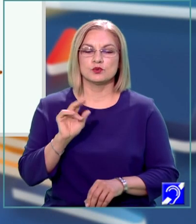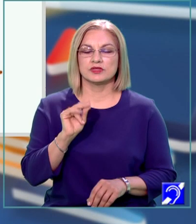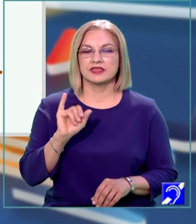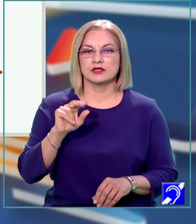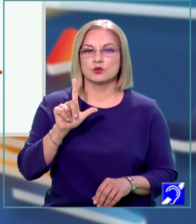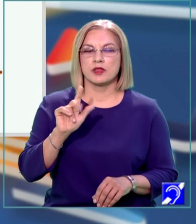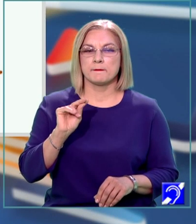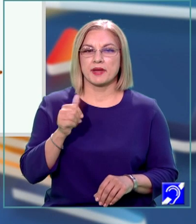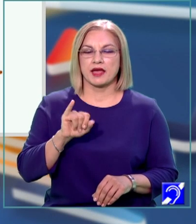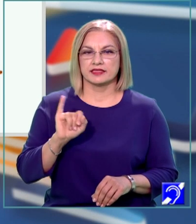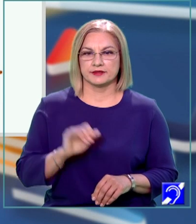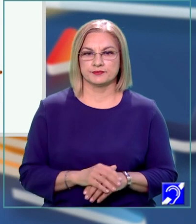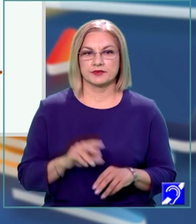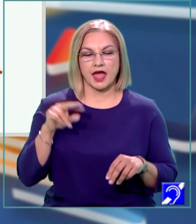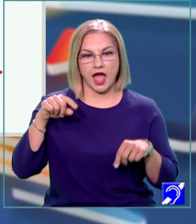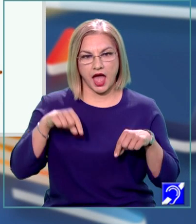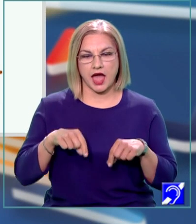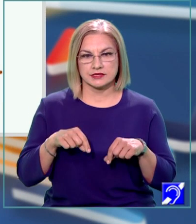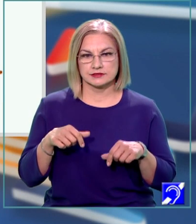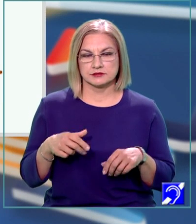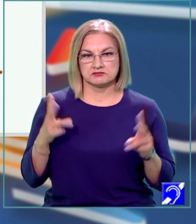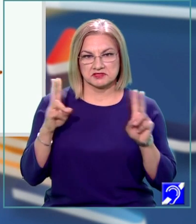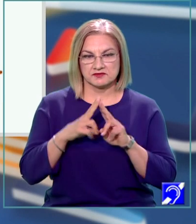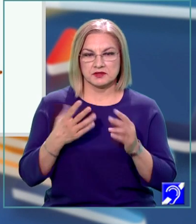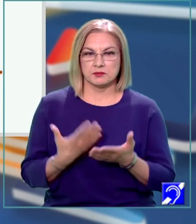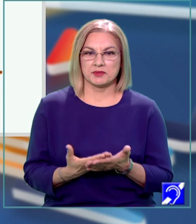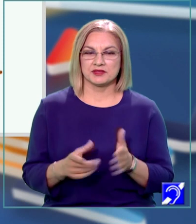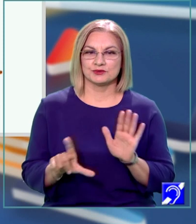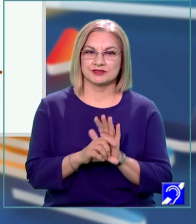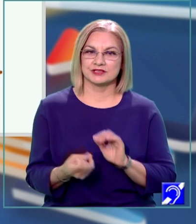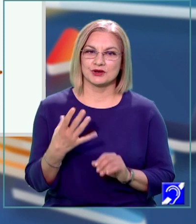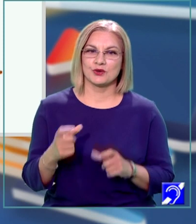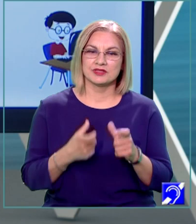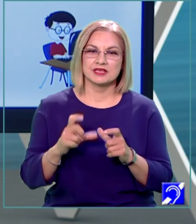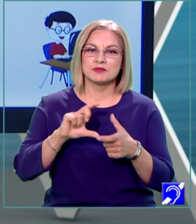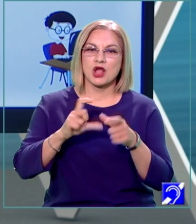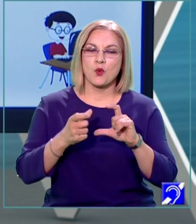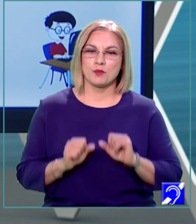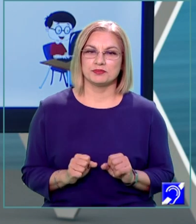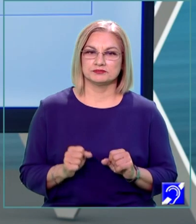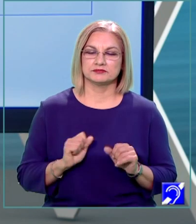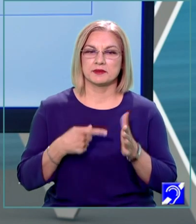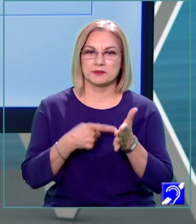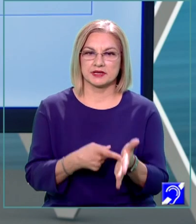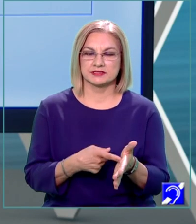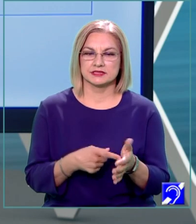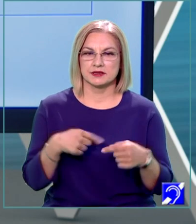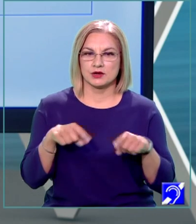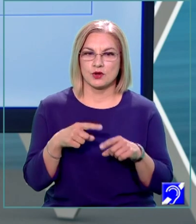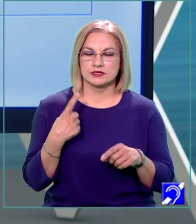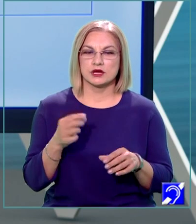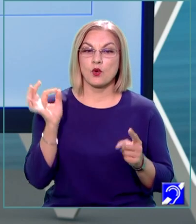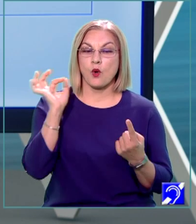Ne revedem astăzi pentru o nouă lecție, lecția despre cub. Vom începe prezentarea noastră cu